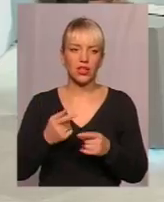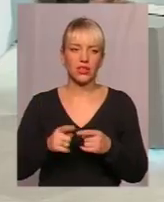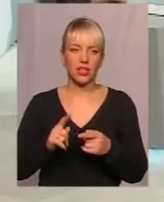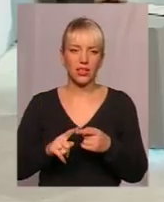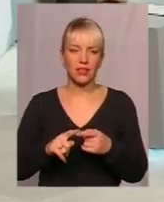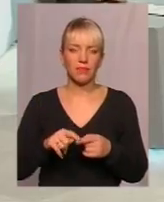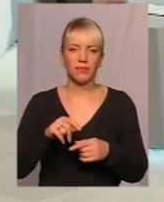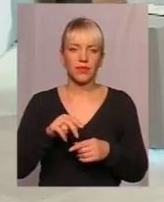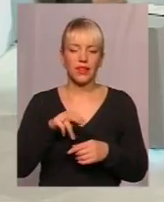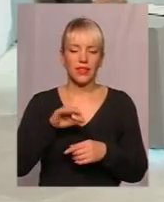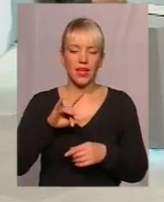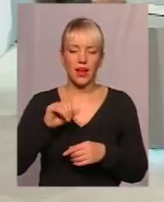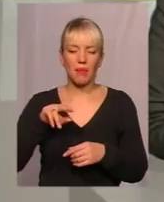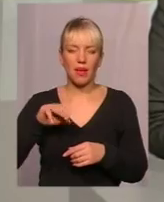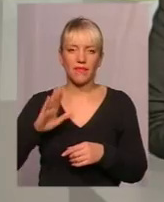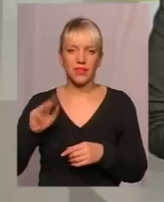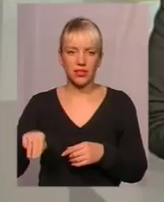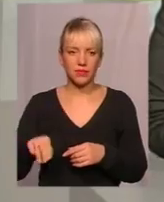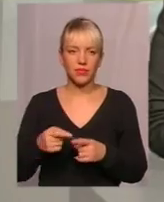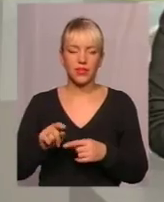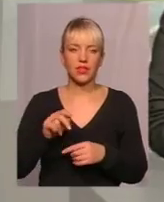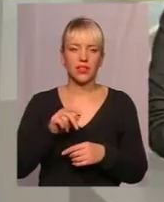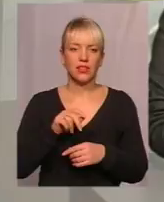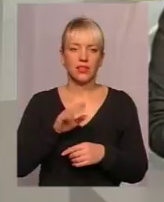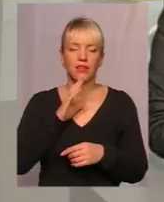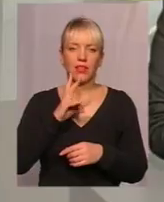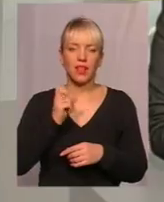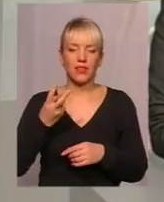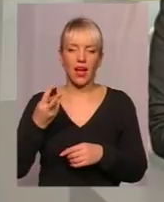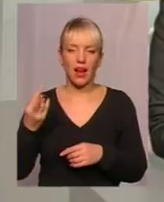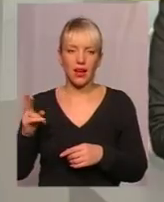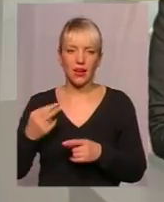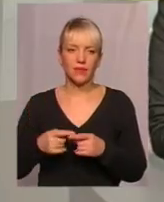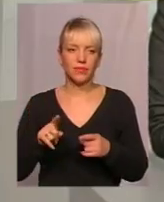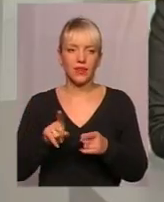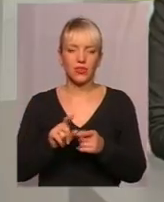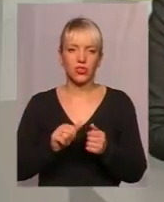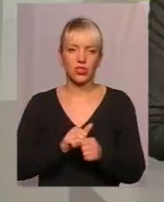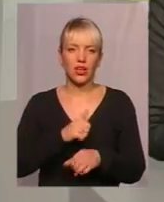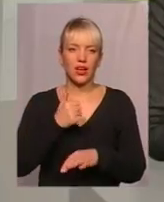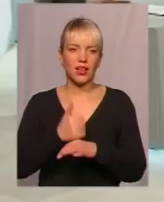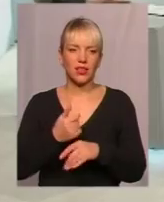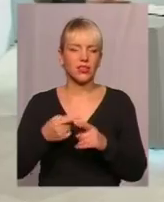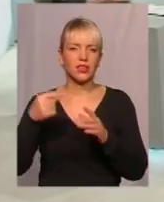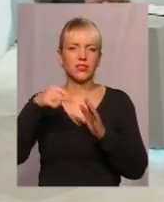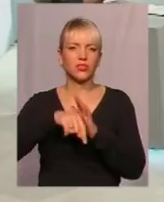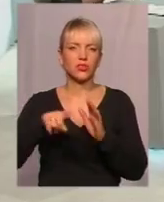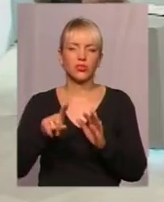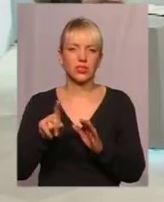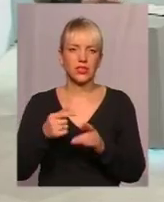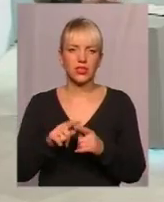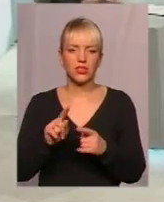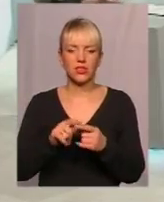терапевт, от в нас пані Наталя, а також лідер груп Балінта. Що це означає? Це